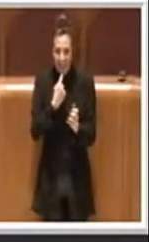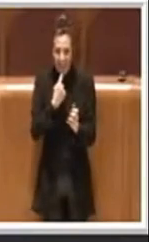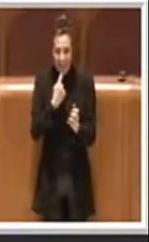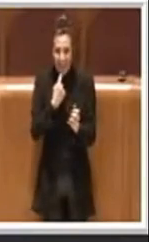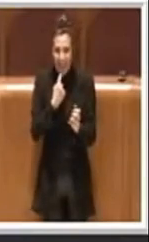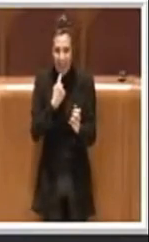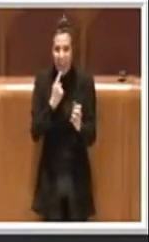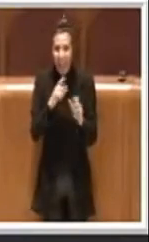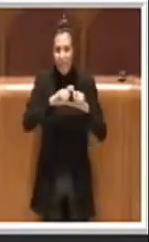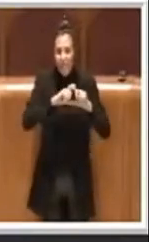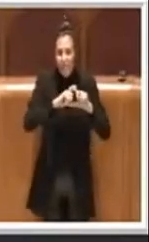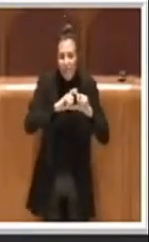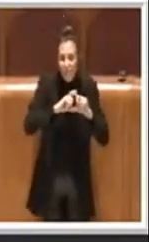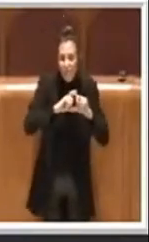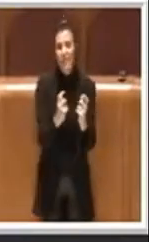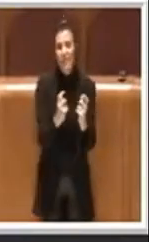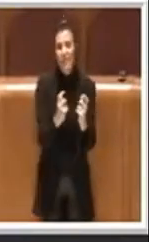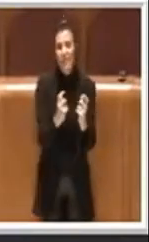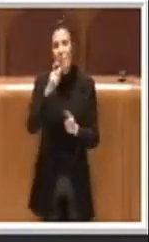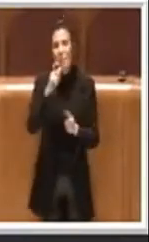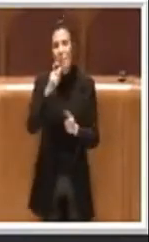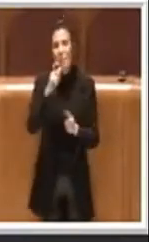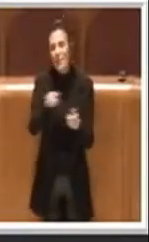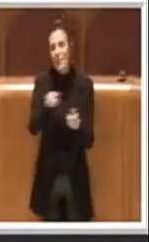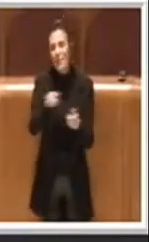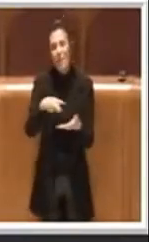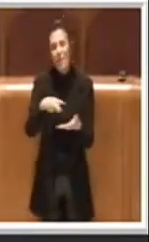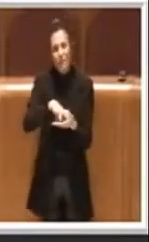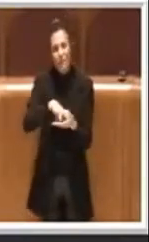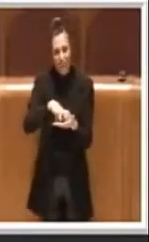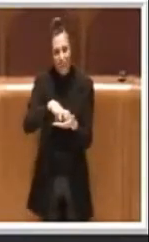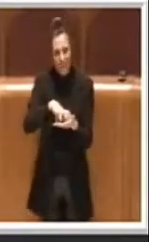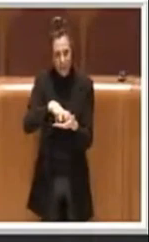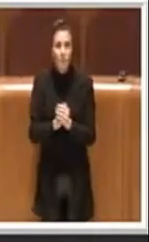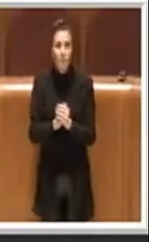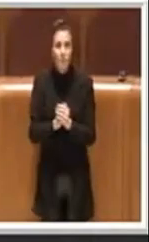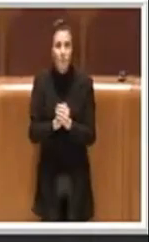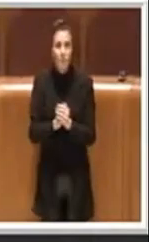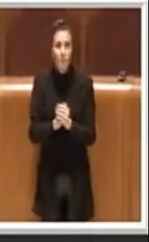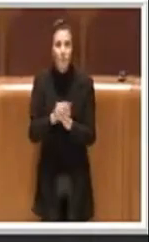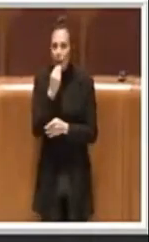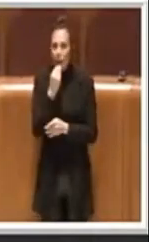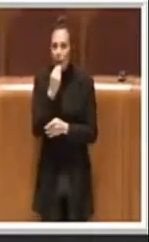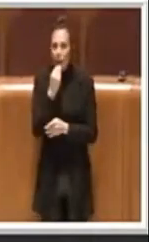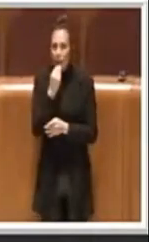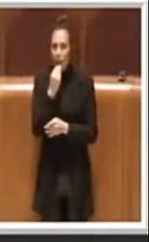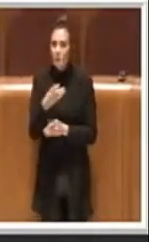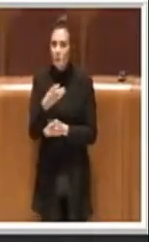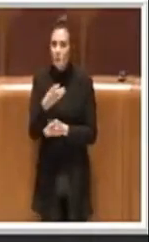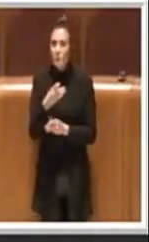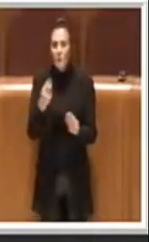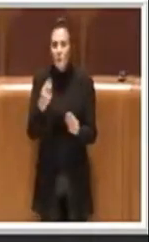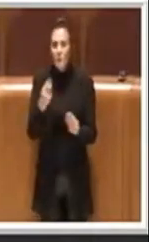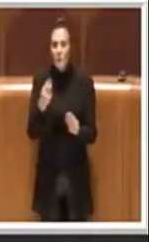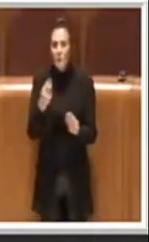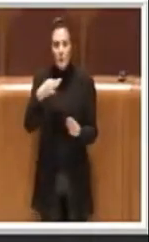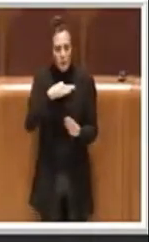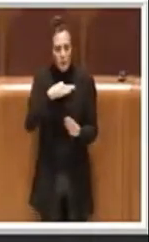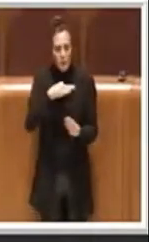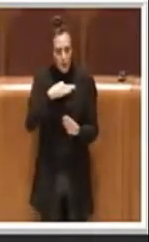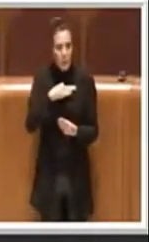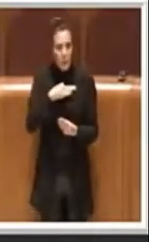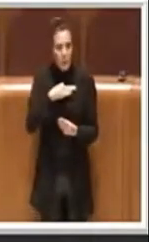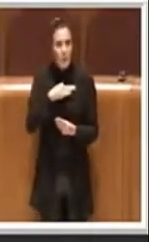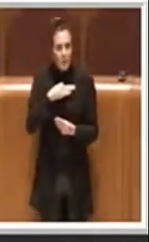più deboli appunto della cittadinanza. Il tema dell'alimentazione è tema sentitissimo, insomma, noi ne abbiamo spesso parlato, abbiamo